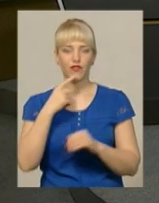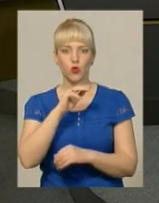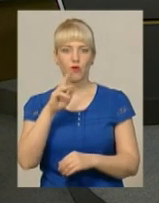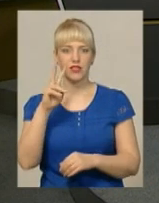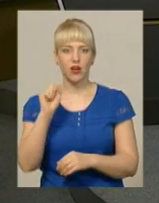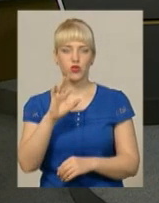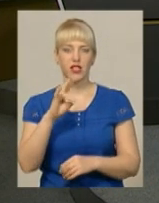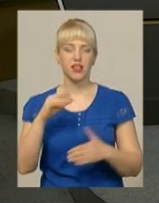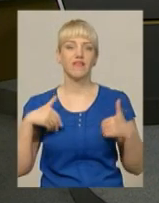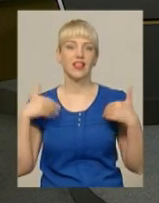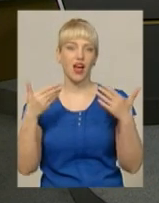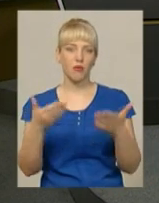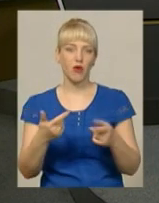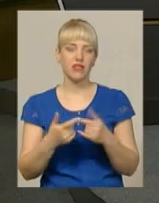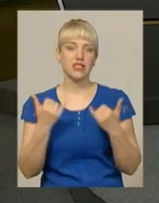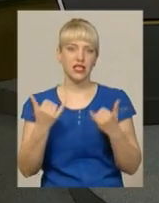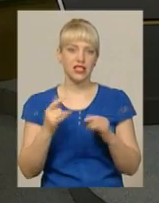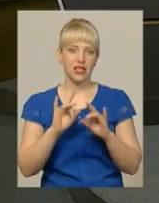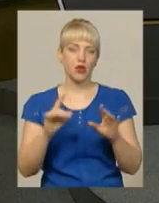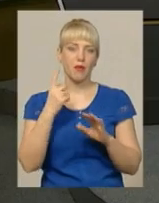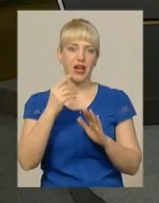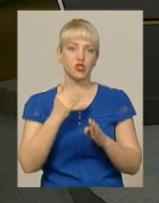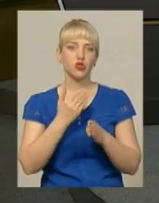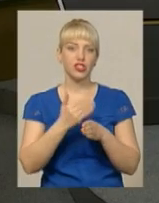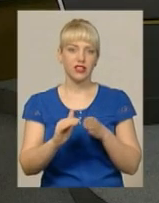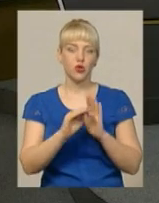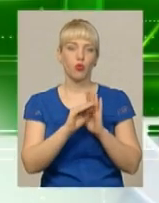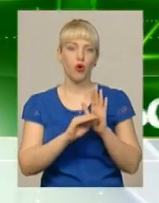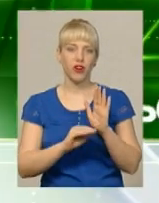Фіновська. Ми вітаємо вас. І зараз анонс першої частини програми.